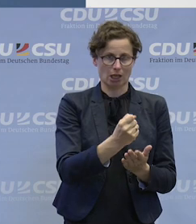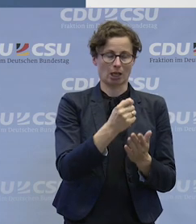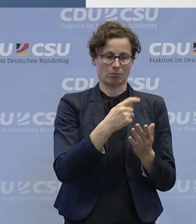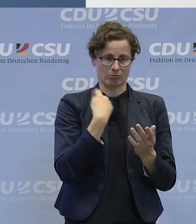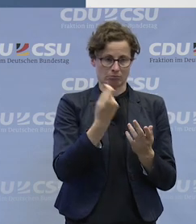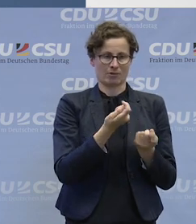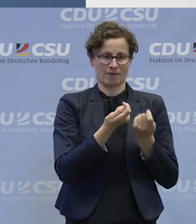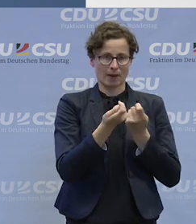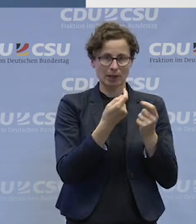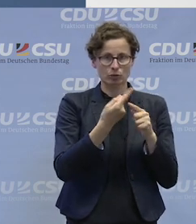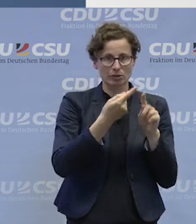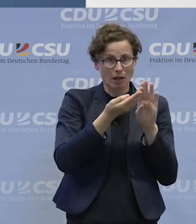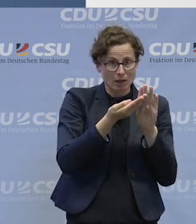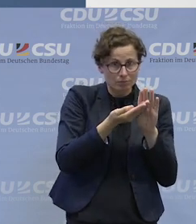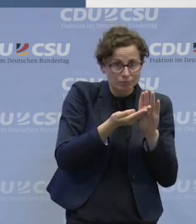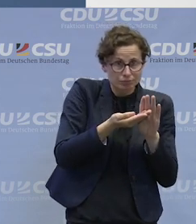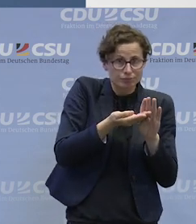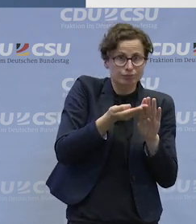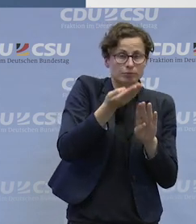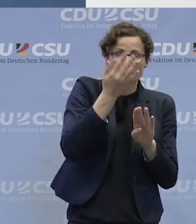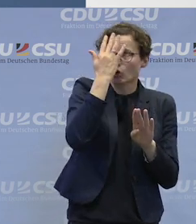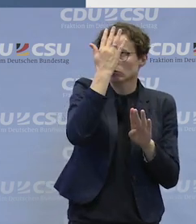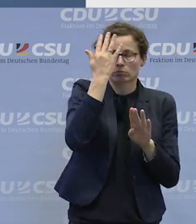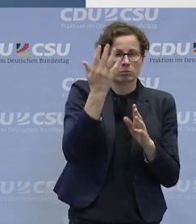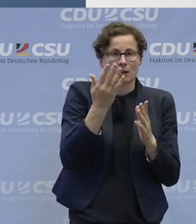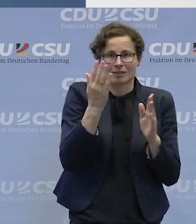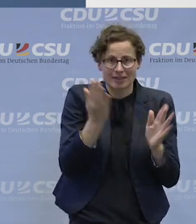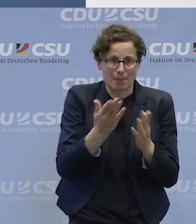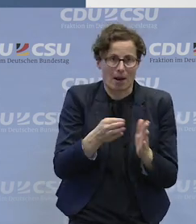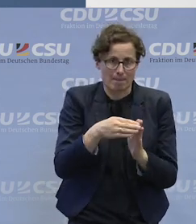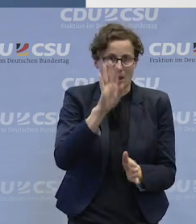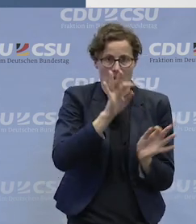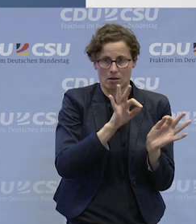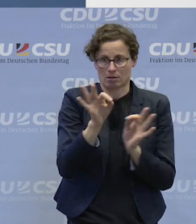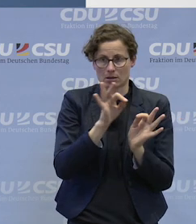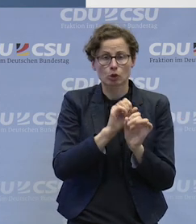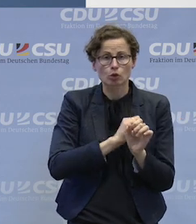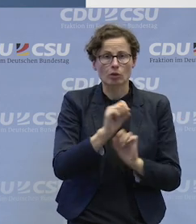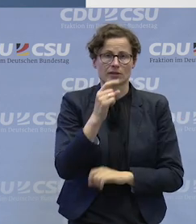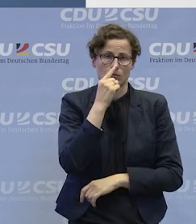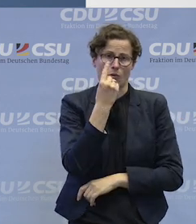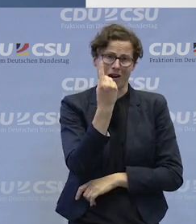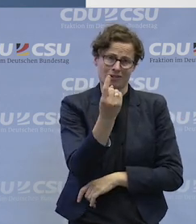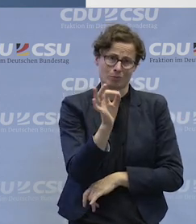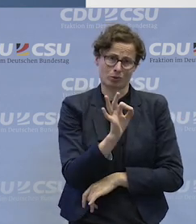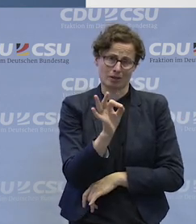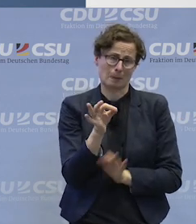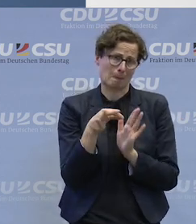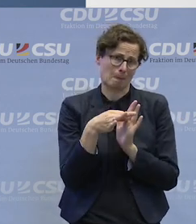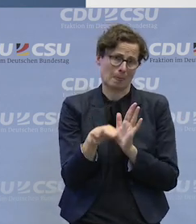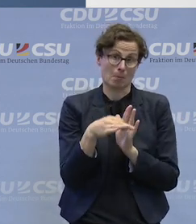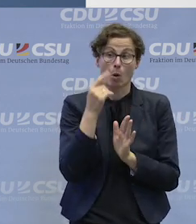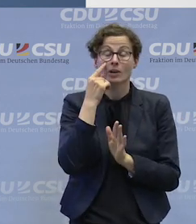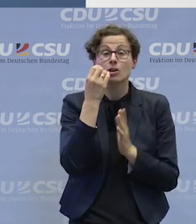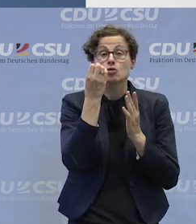unsere Vermittlungszahlen in der Bundesrepublik Deutschland verzehnfachen, dann liegen wir bei einem Prozent im Jahr. Wir liegen jetzt bei